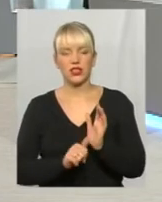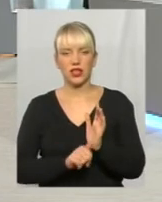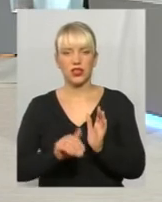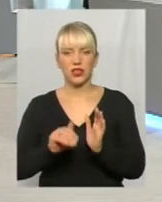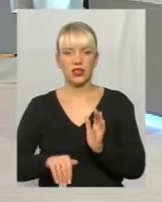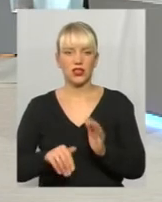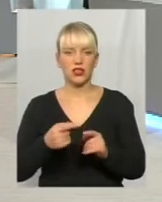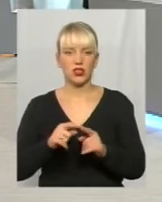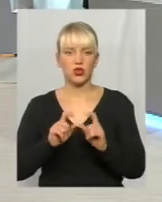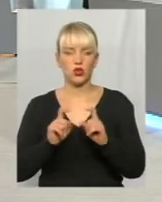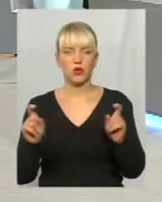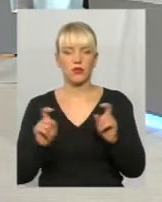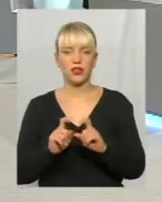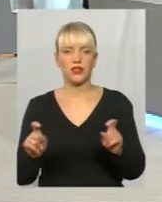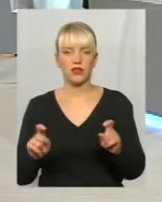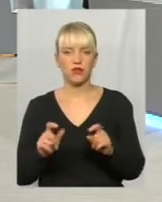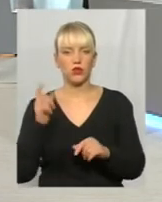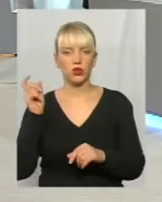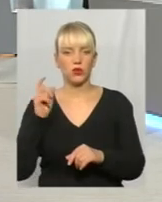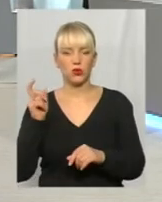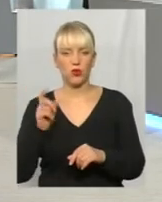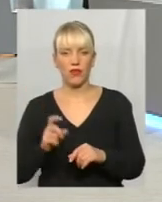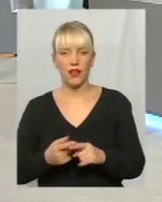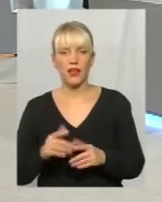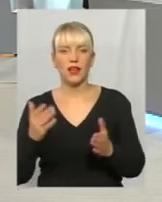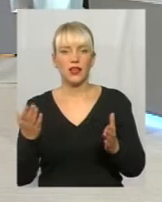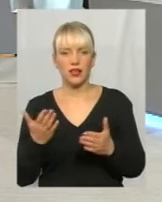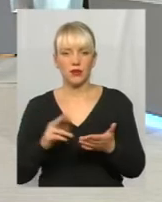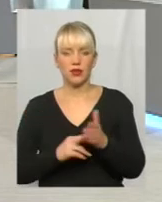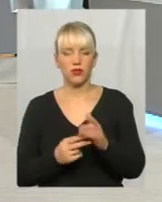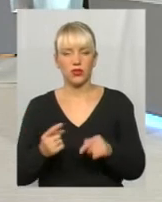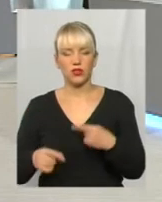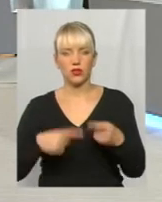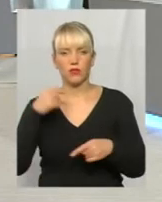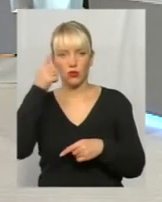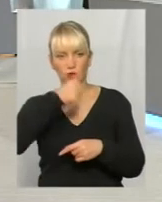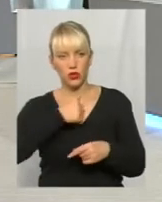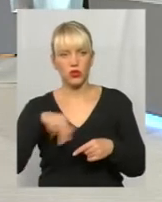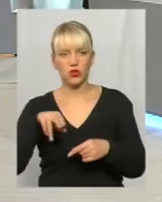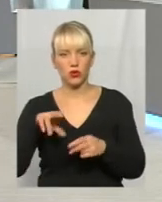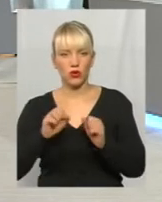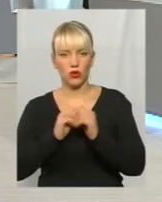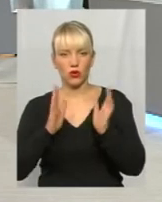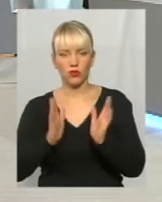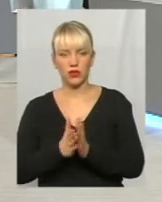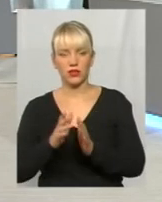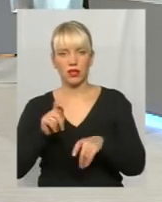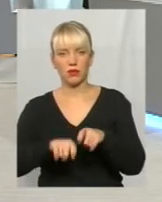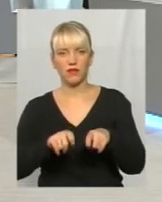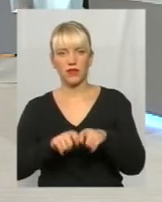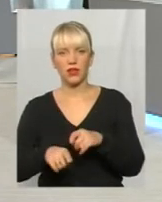тисяч суб'єктів господарювання плануються в наступному році щодо комплексних перевірок.